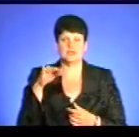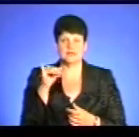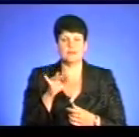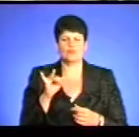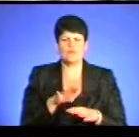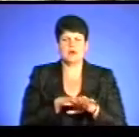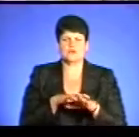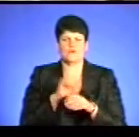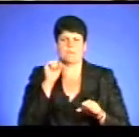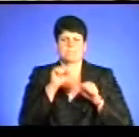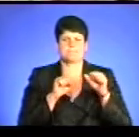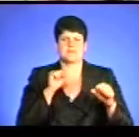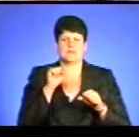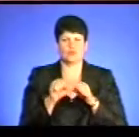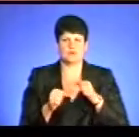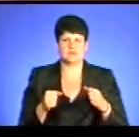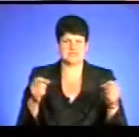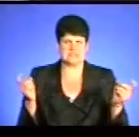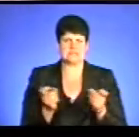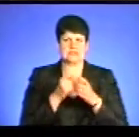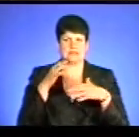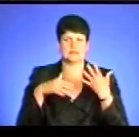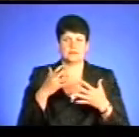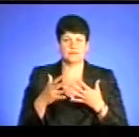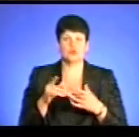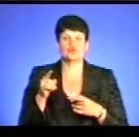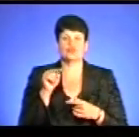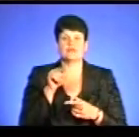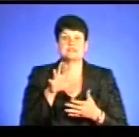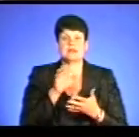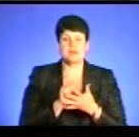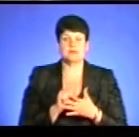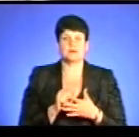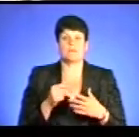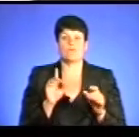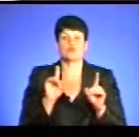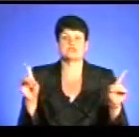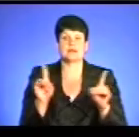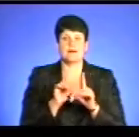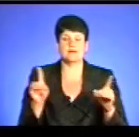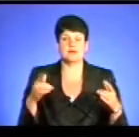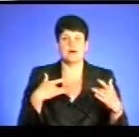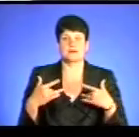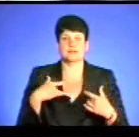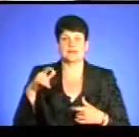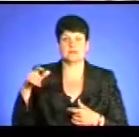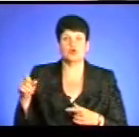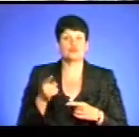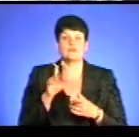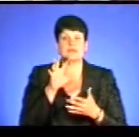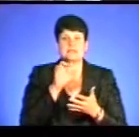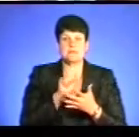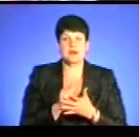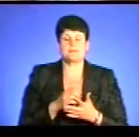бійкою. Чому ви займаєтеся музикантами, артистами? Чому ви не займаєтеся нашими